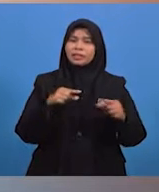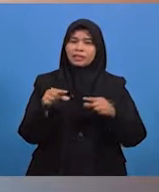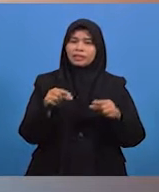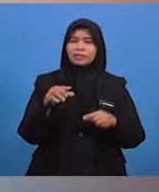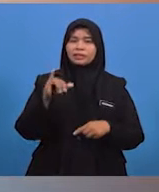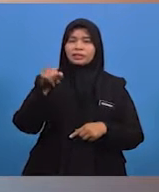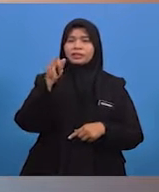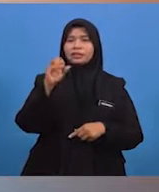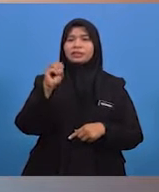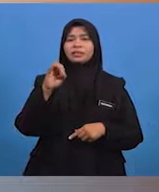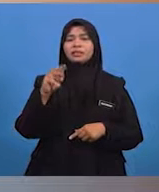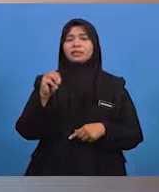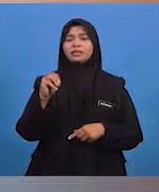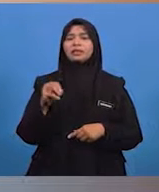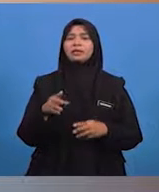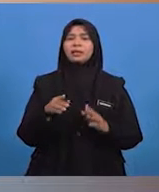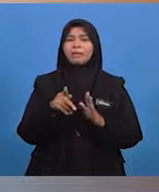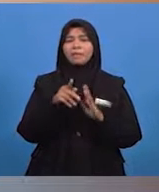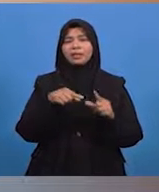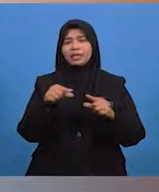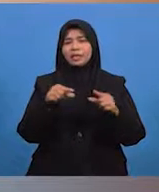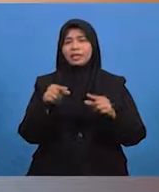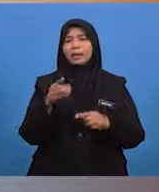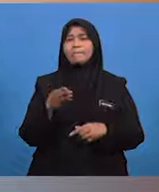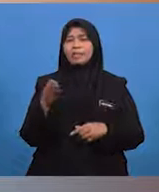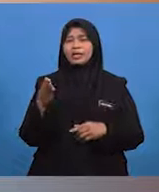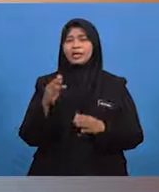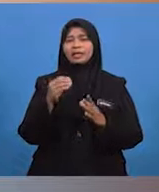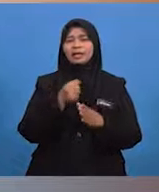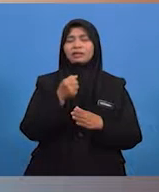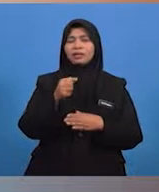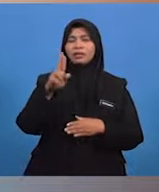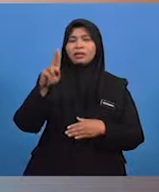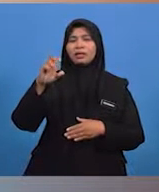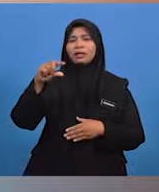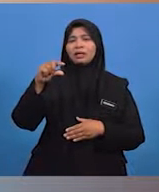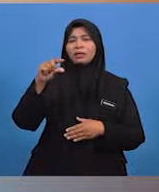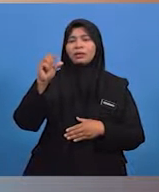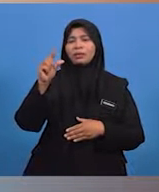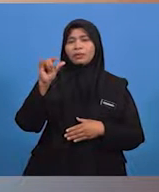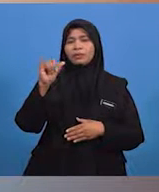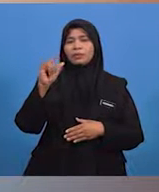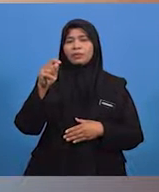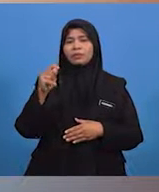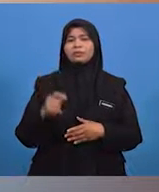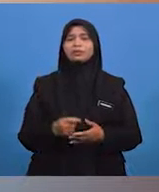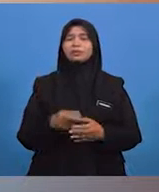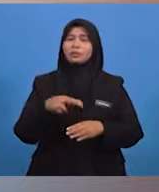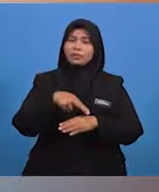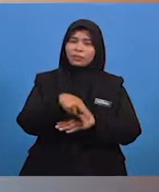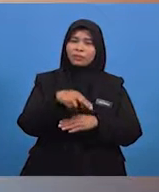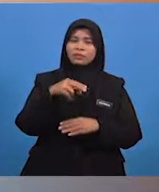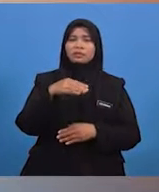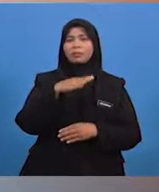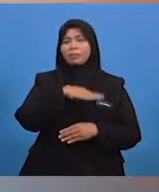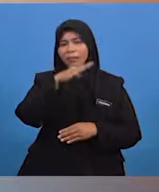melibatkan pergerakan regolit secara besar-besaran menuruni cerun bukit. Regolit